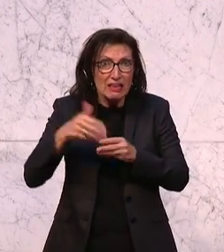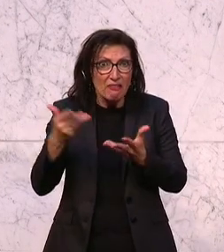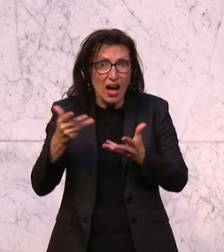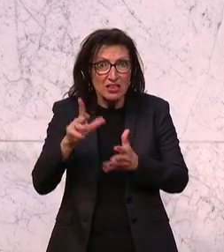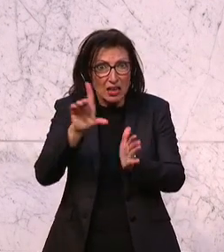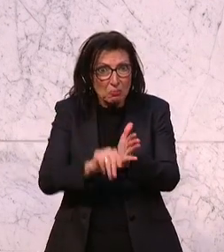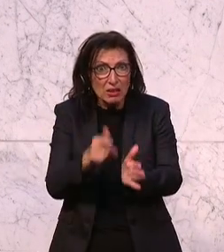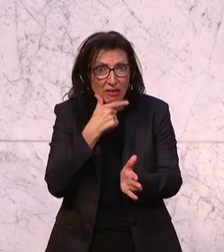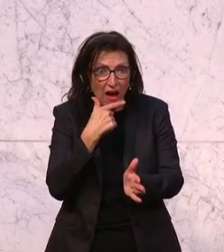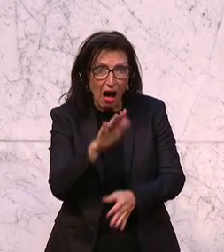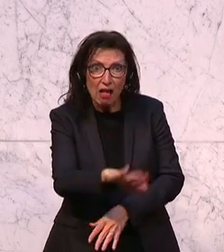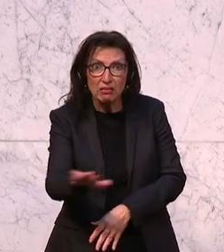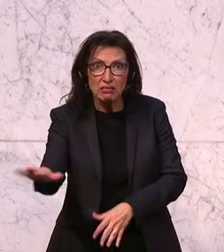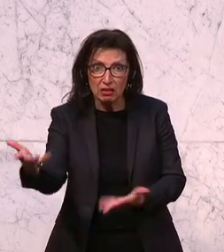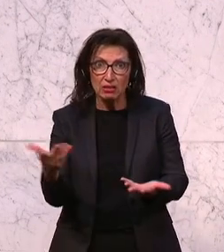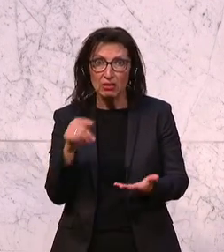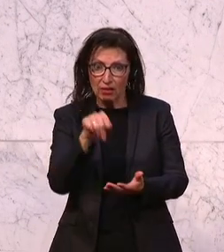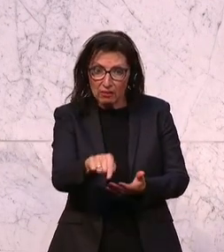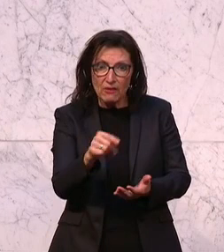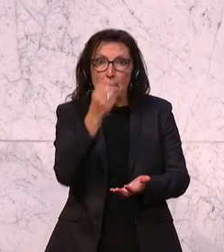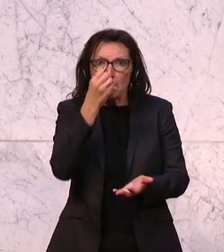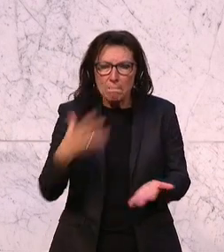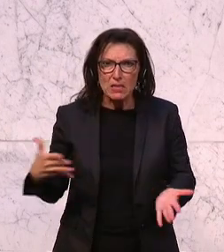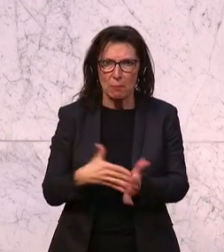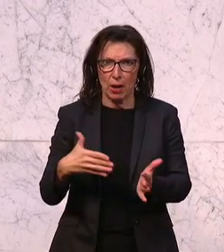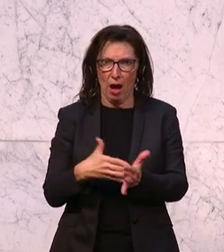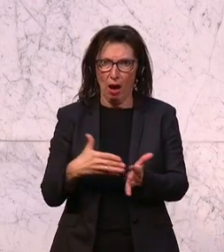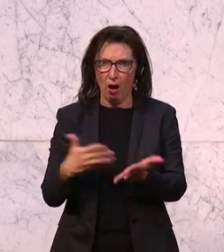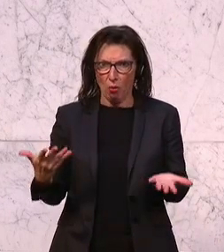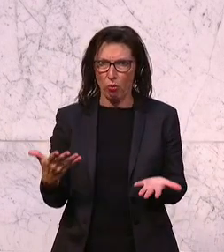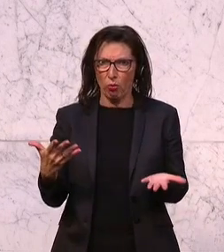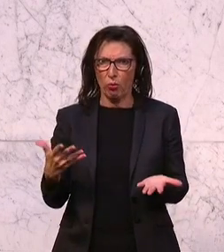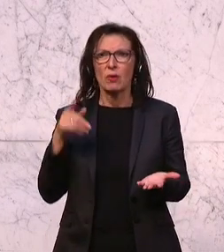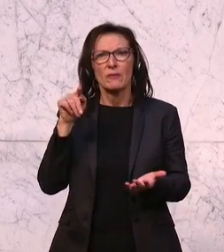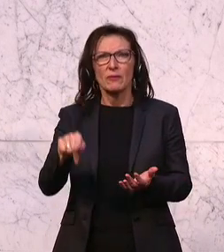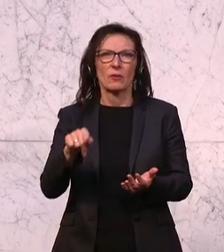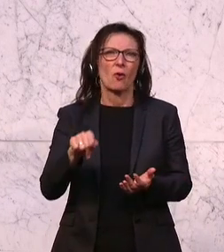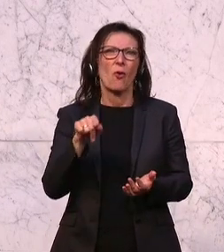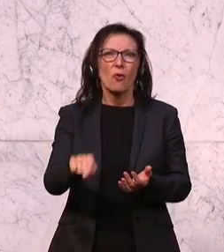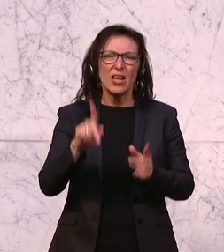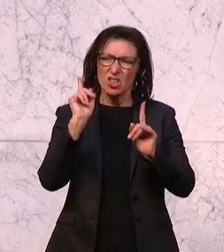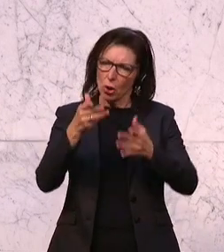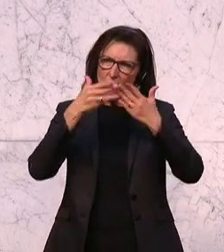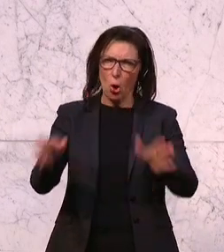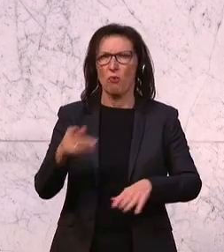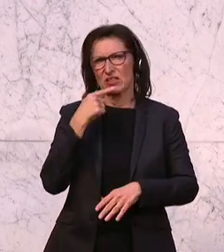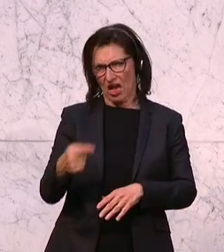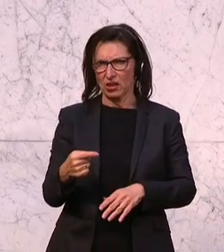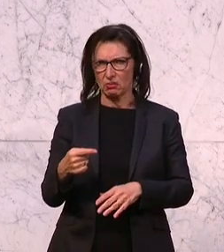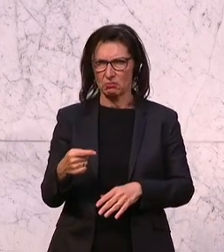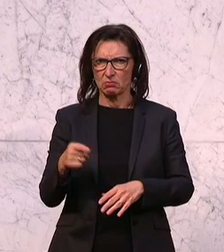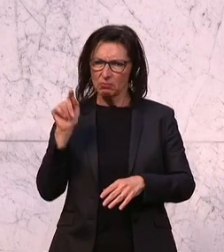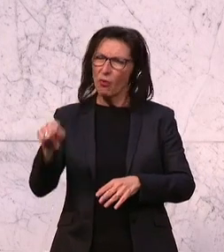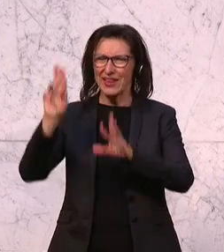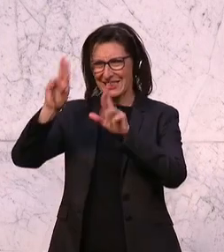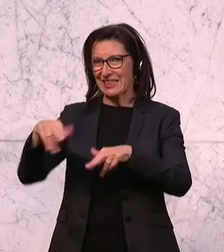Minderjährige. Und die Benennung der Grausamkeiten, die solchen Bildern zugrunde liegen, ist eben ein wichtiger Schritt. Und ich denke,